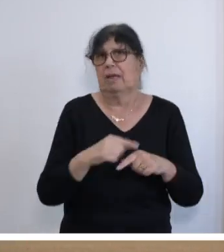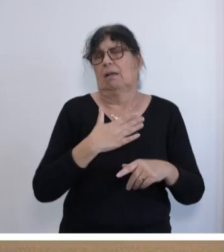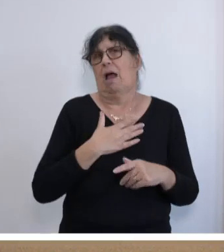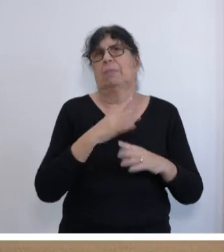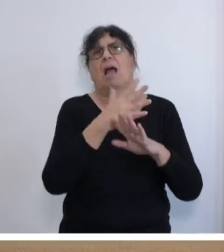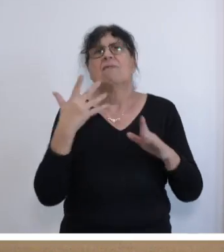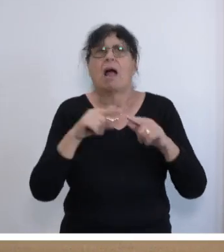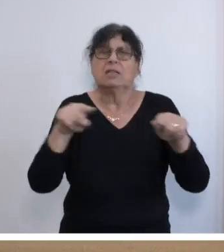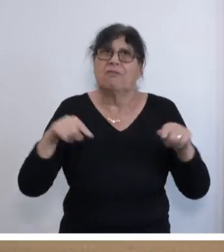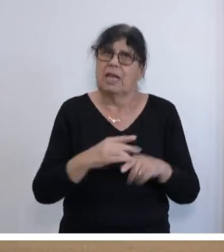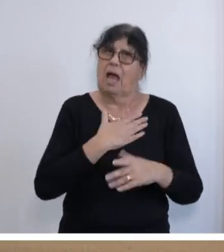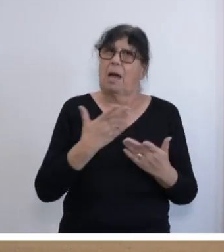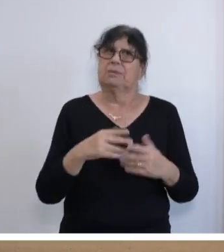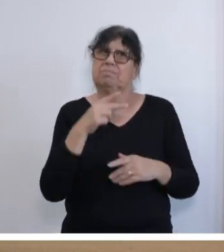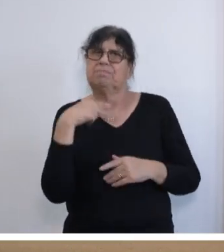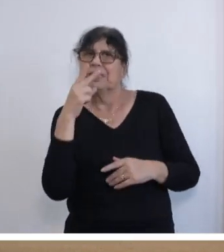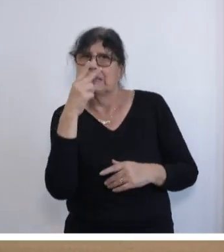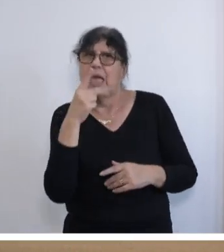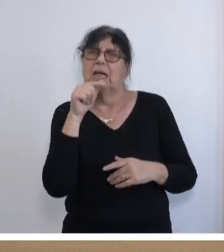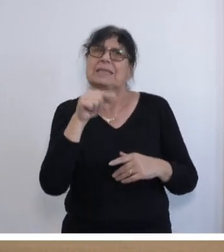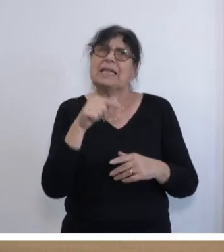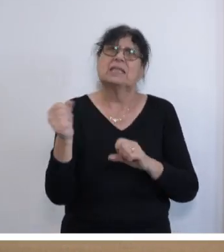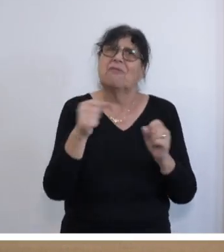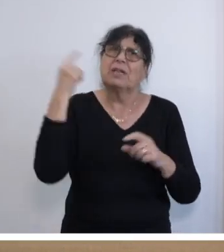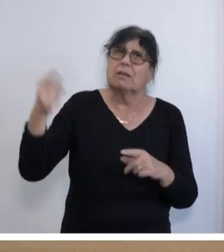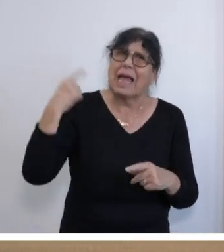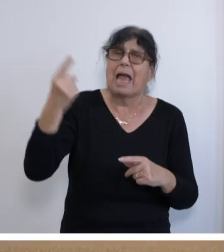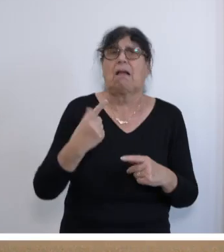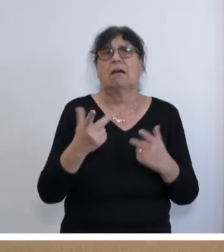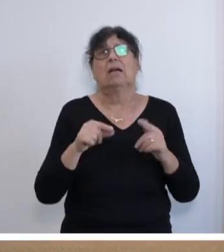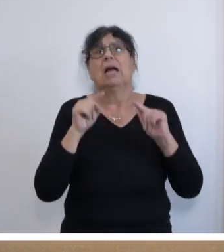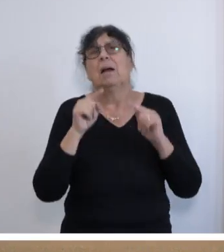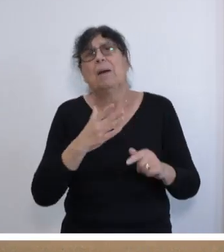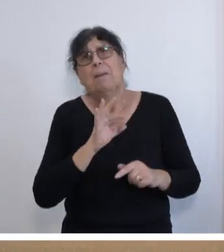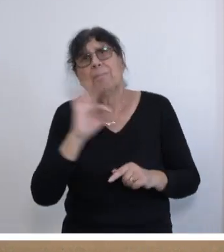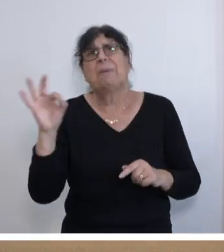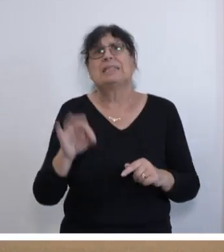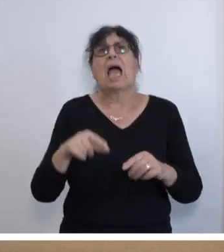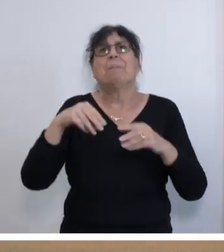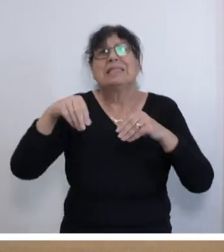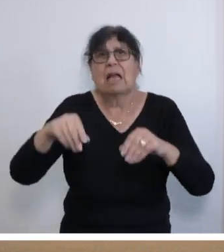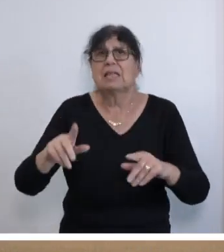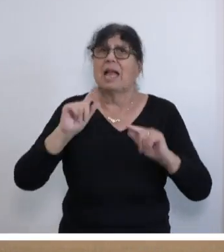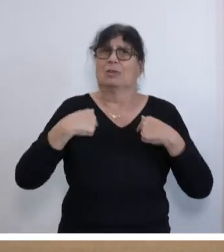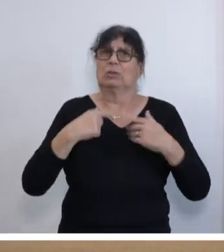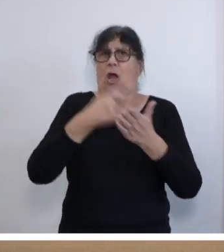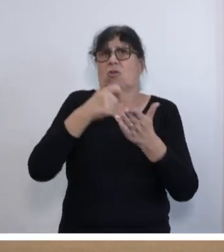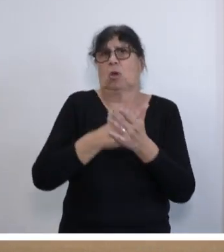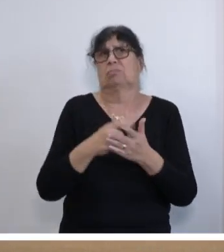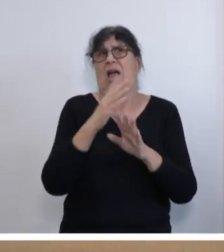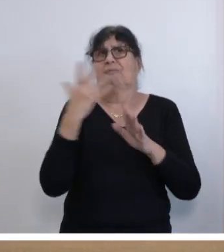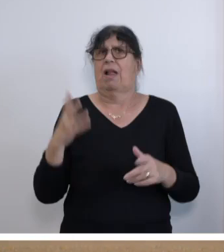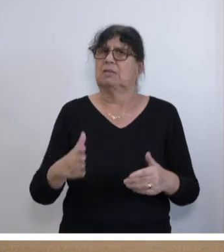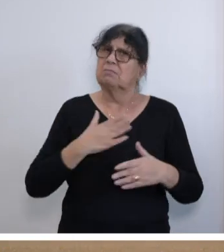haben, sehe ich es einfach so, dass diese Windräder effizienter und besser im Märkischen Sand stehen würden, als in unseren kostbaren Wäldern. Das ist unsere Position